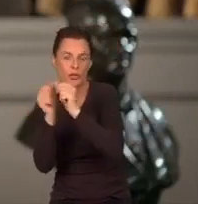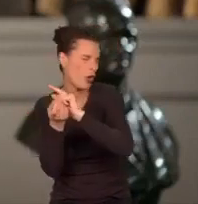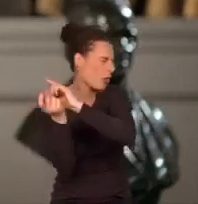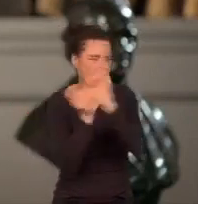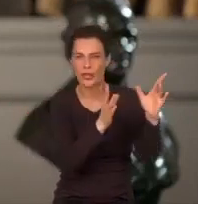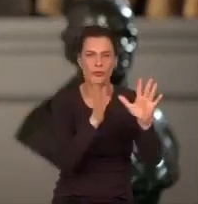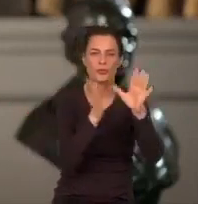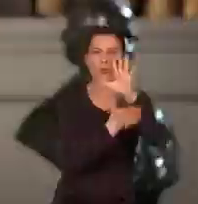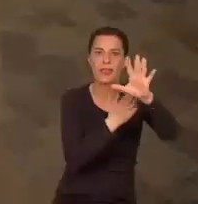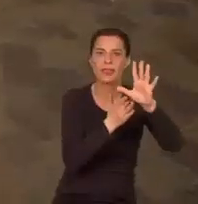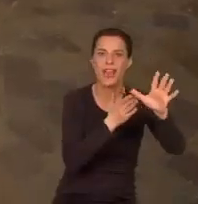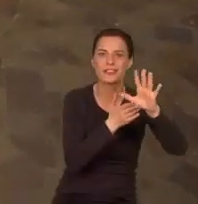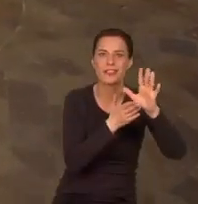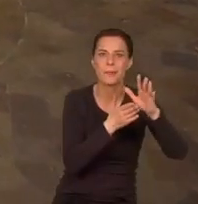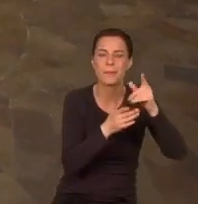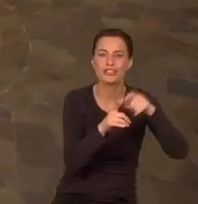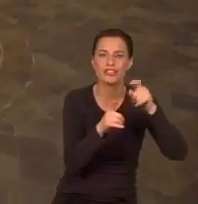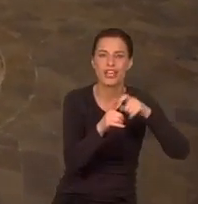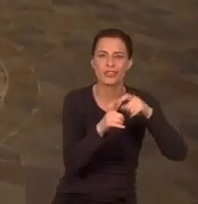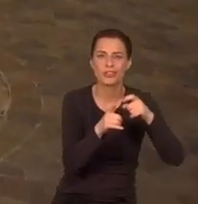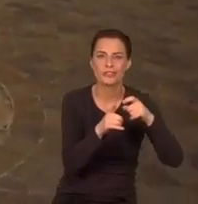nastąpił 15 października.